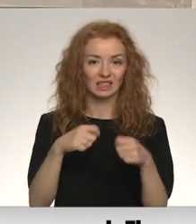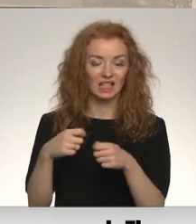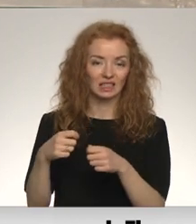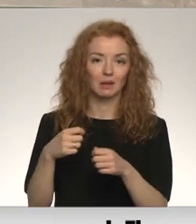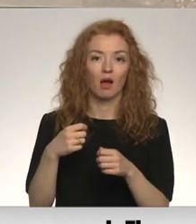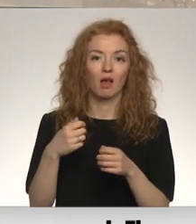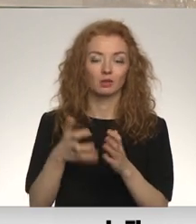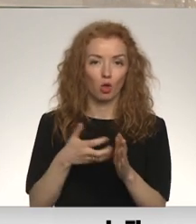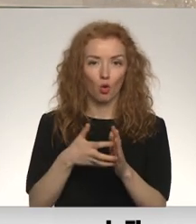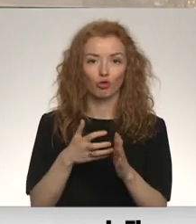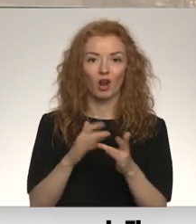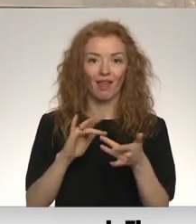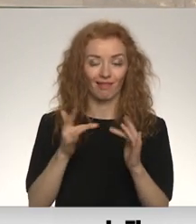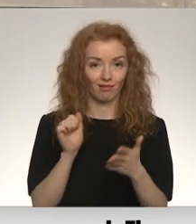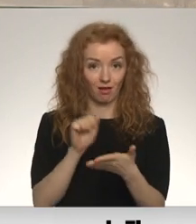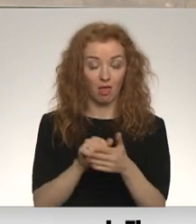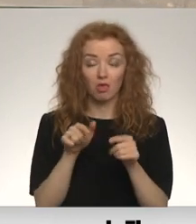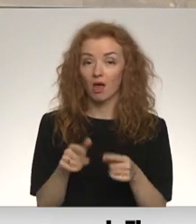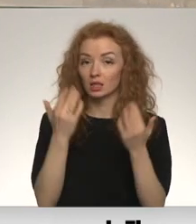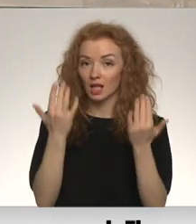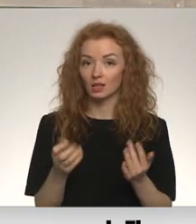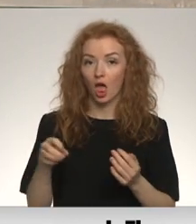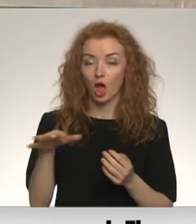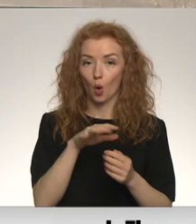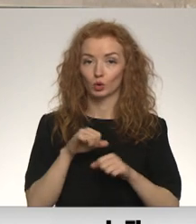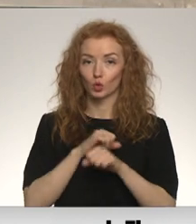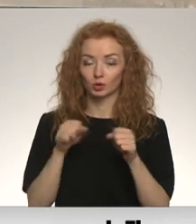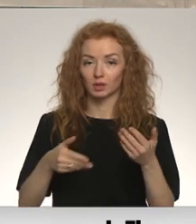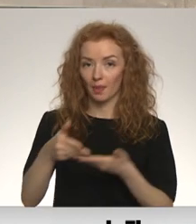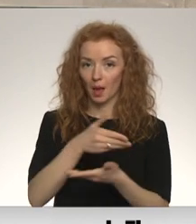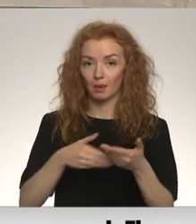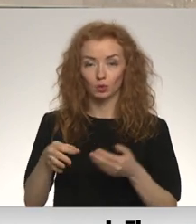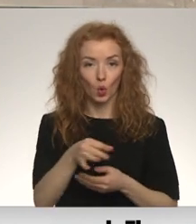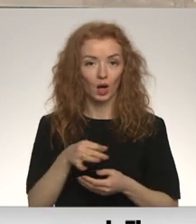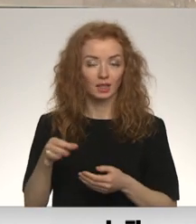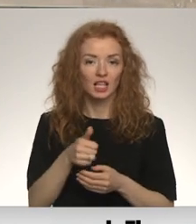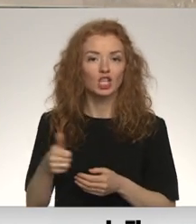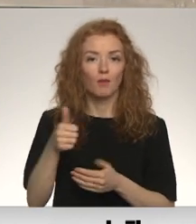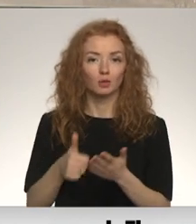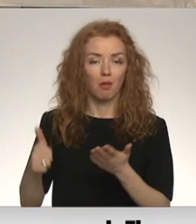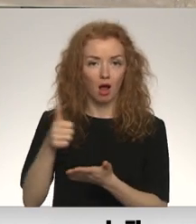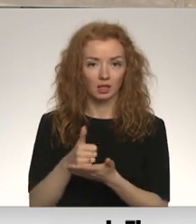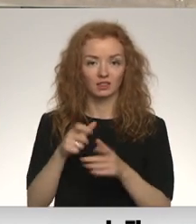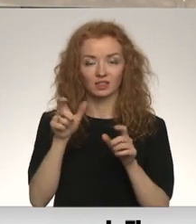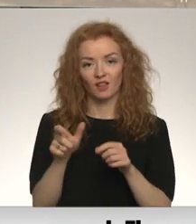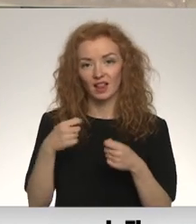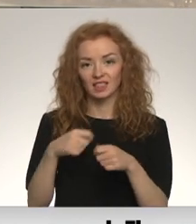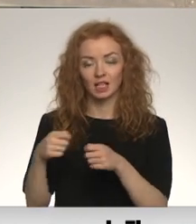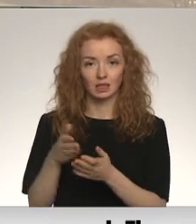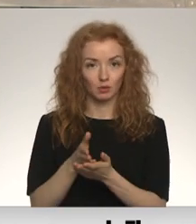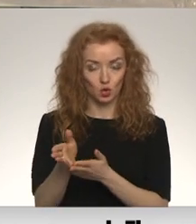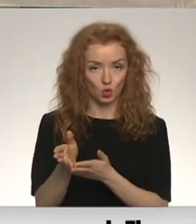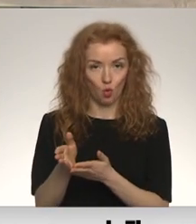tiešsaistē. Šādu secinājumu izdarījis Eiropas drošības un sadarbības organizācijas īpašais pārstāvis cilvēktizniecības jomā